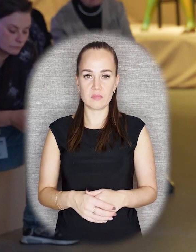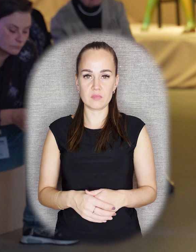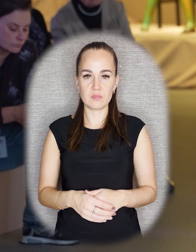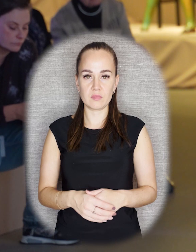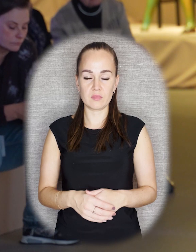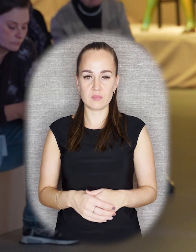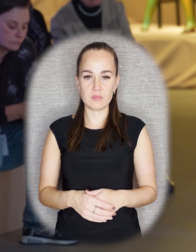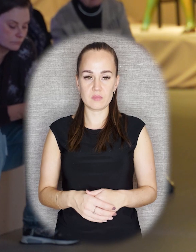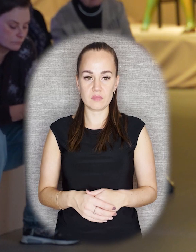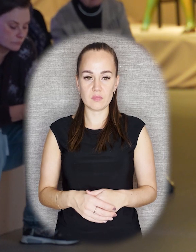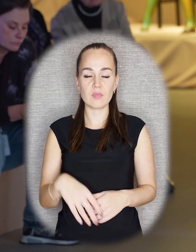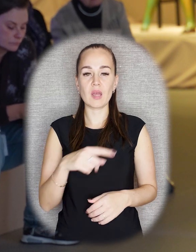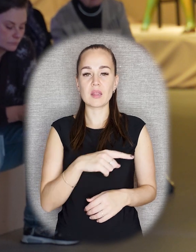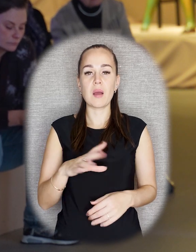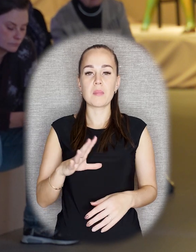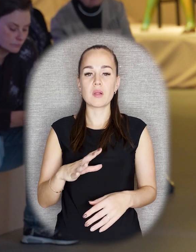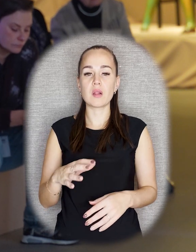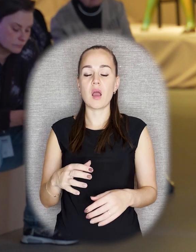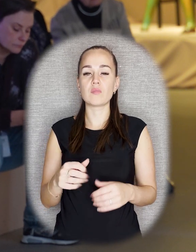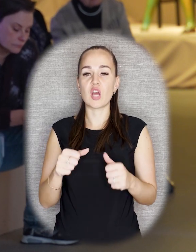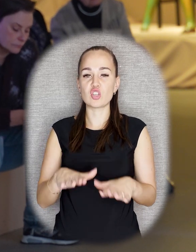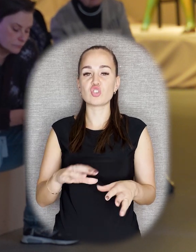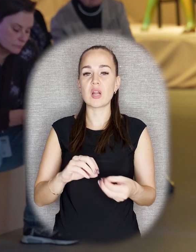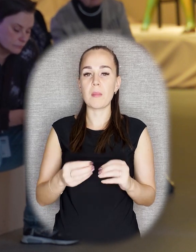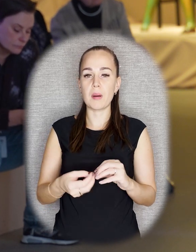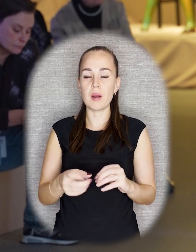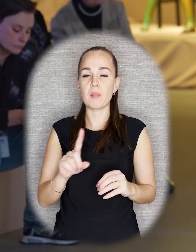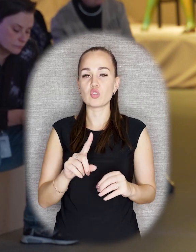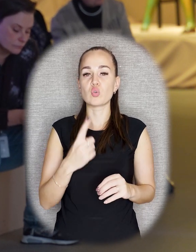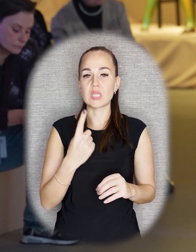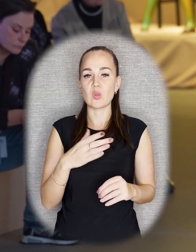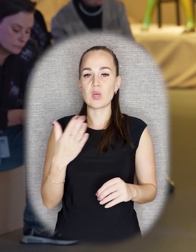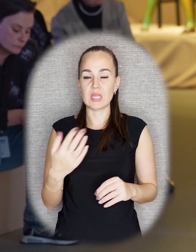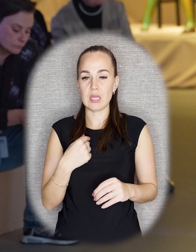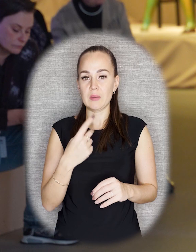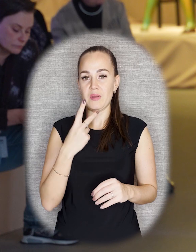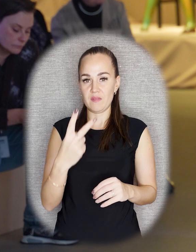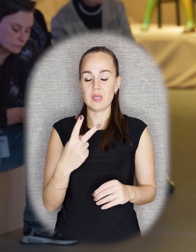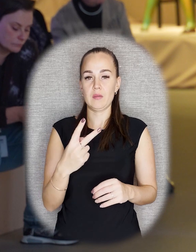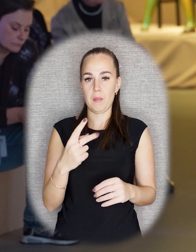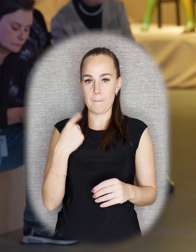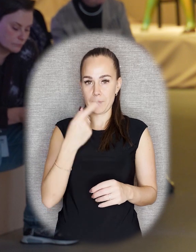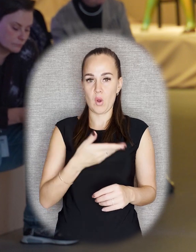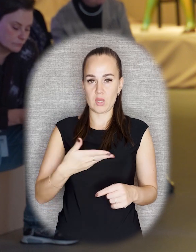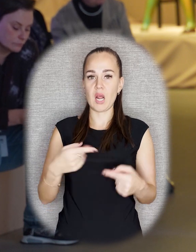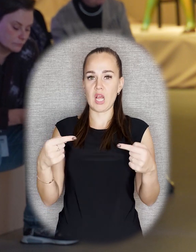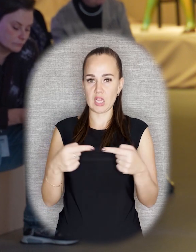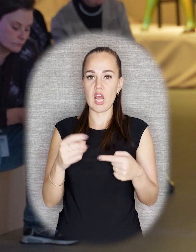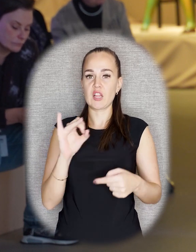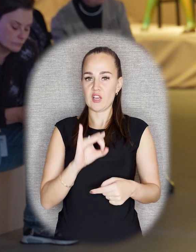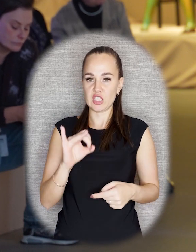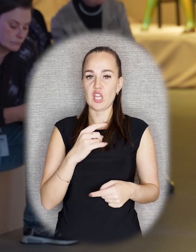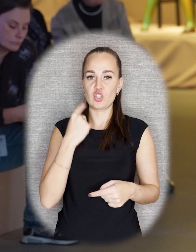различными по форме, но все равно там решена проблема портрета в том смысле, что все равно мы видим портрет конкретного исторического лица.